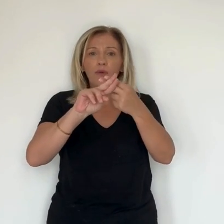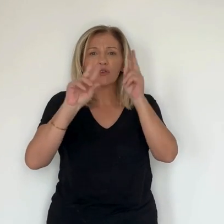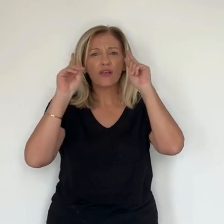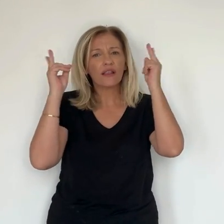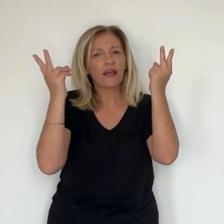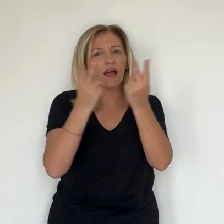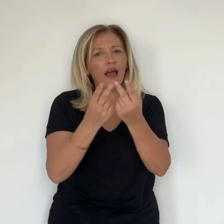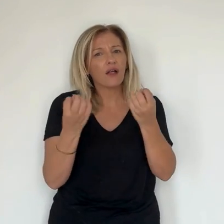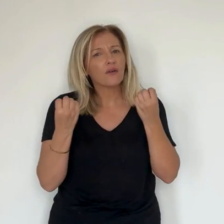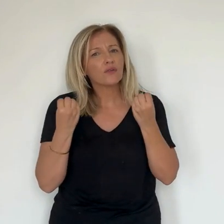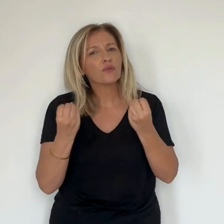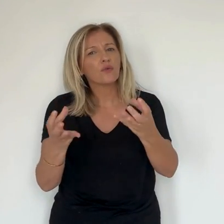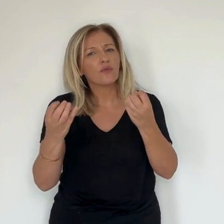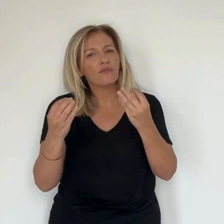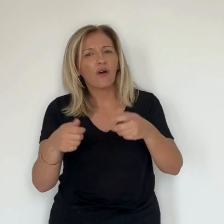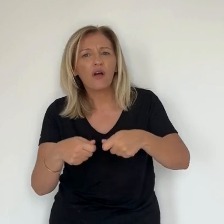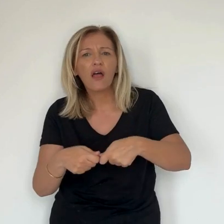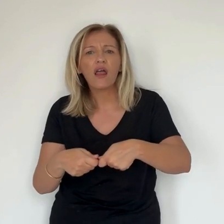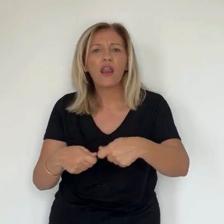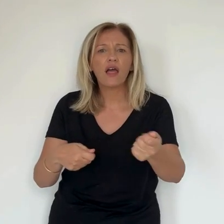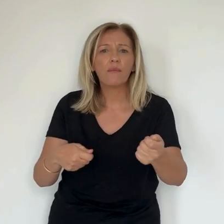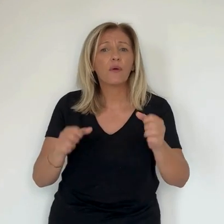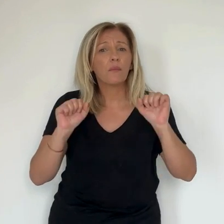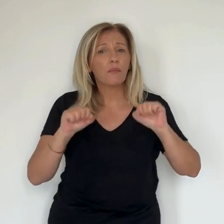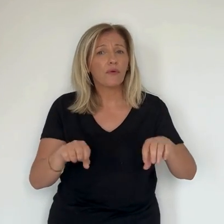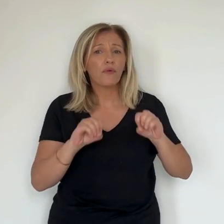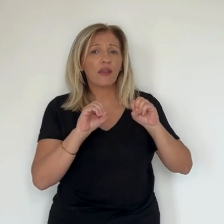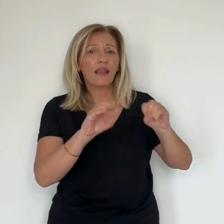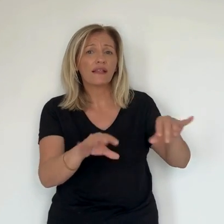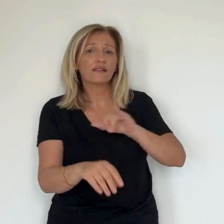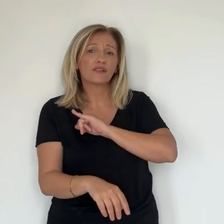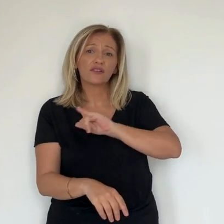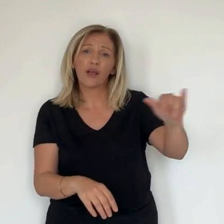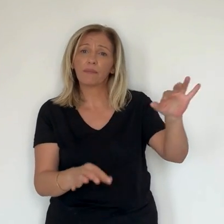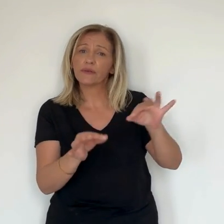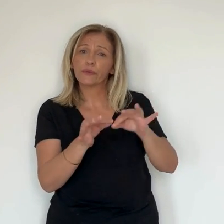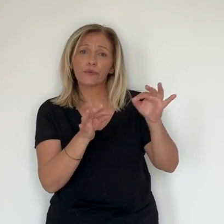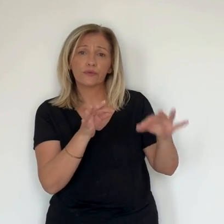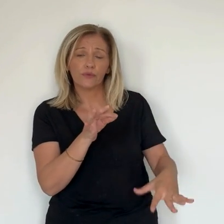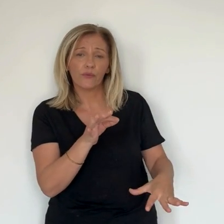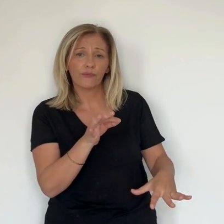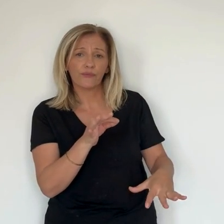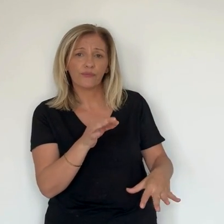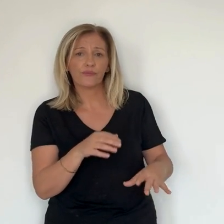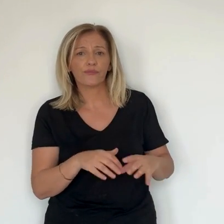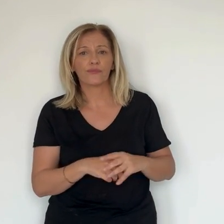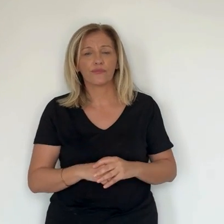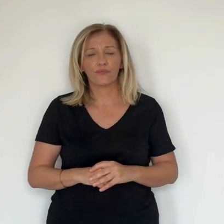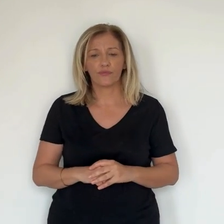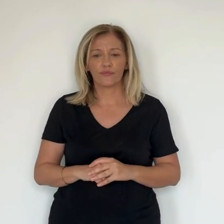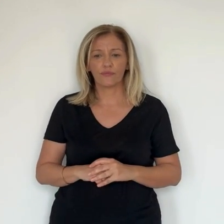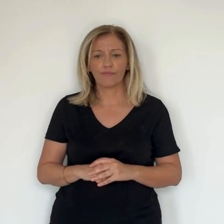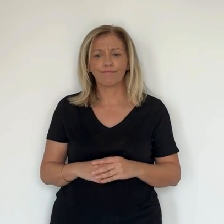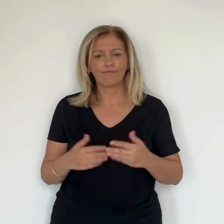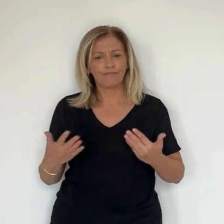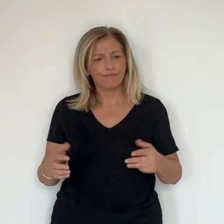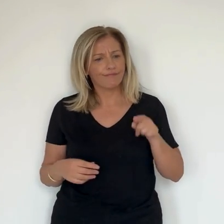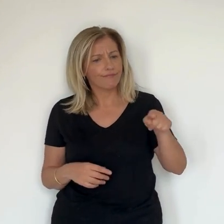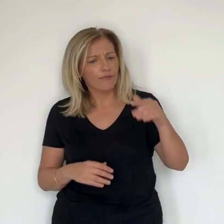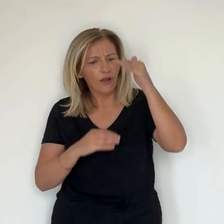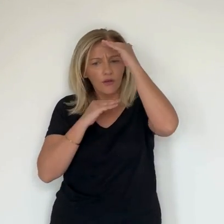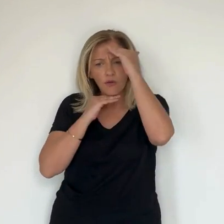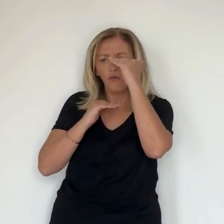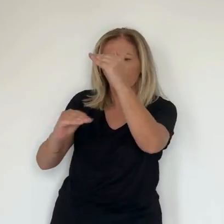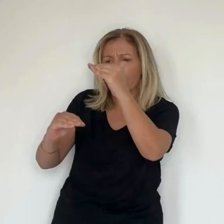qui vont mettre un terme à toute une série d'indicateurs défavorables parce que les réponses générales souvent sont inadaptées. Vous parlez de